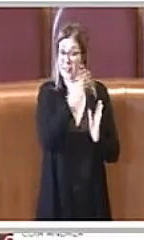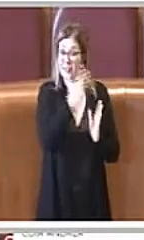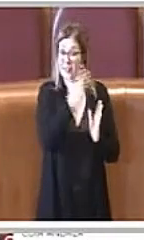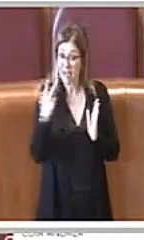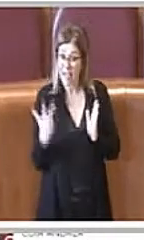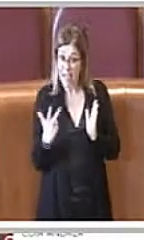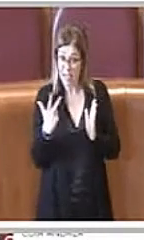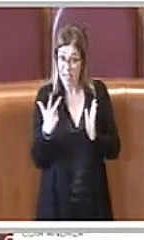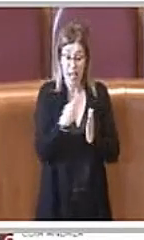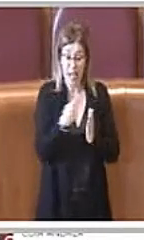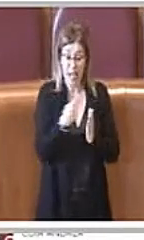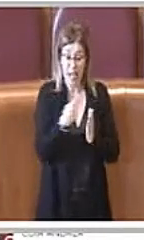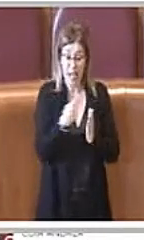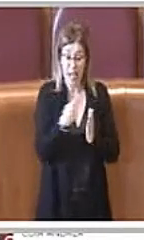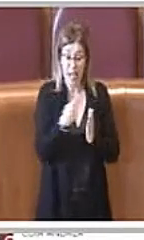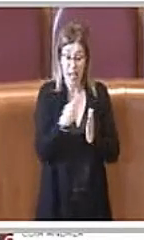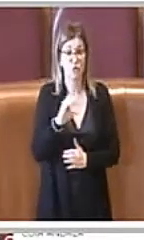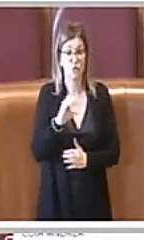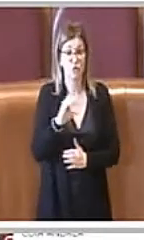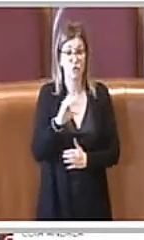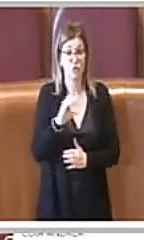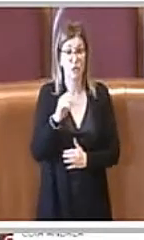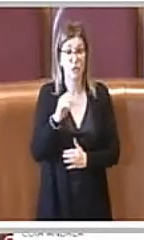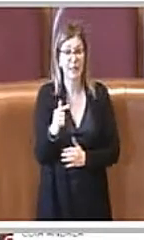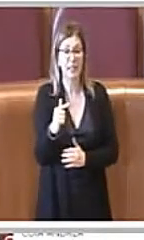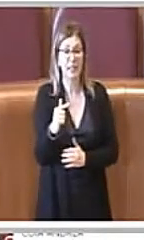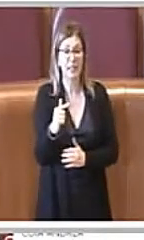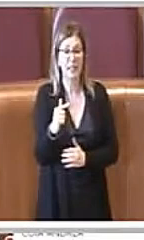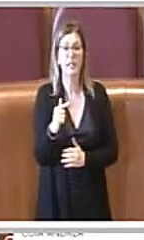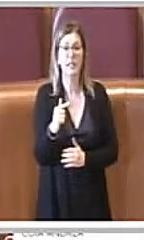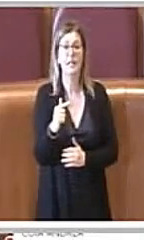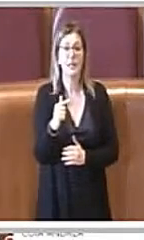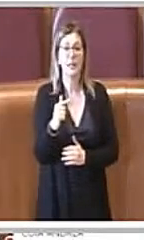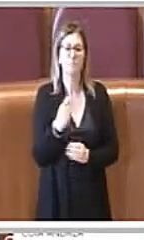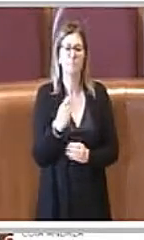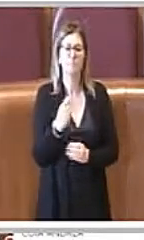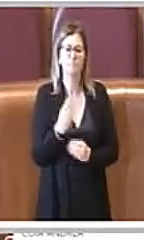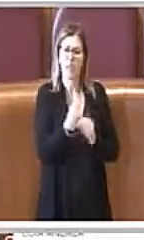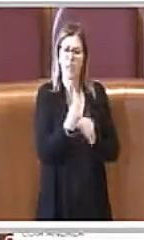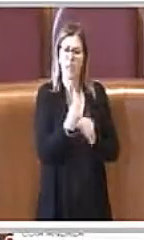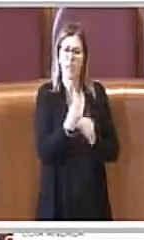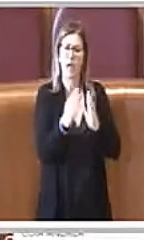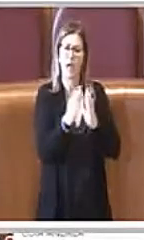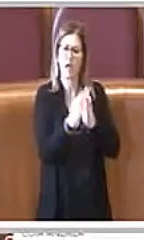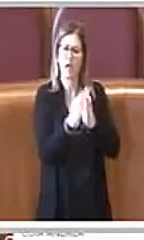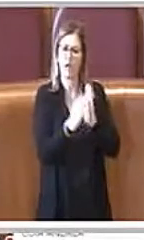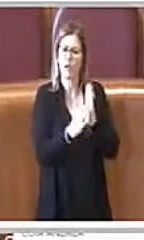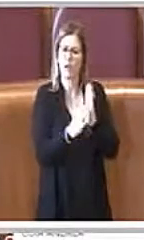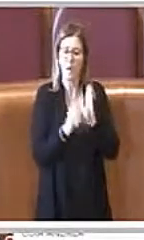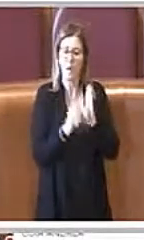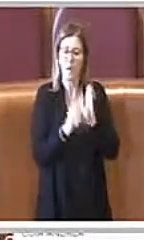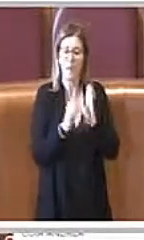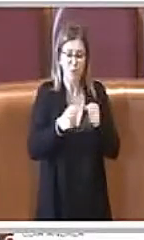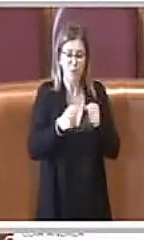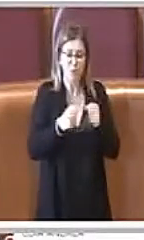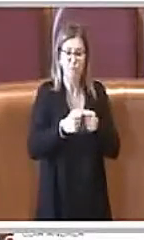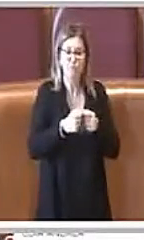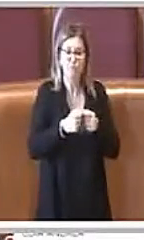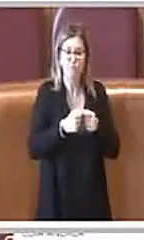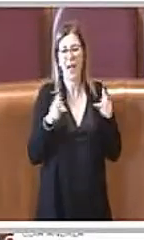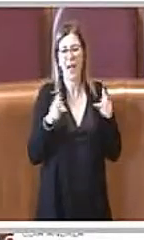disciplina l'apparato della cosiddetta città piattaforma.